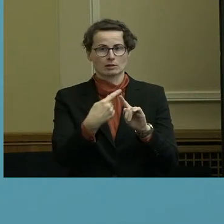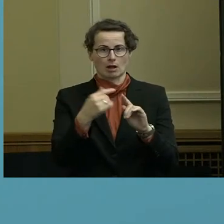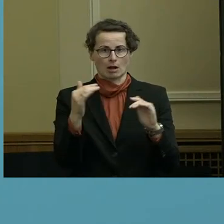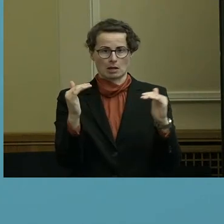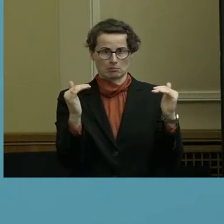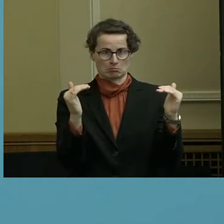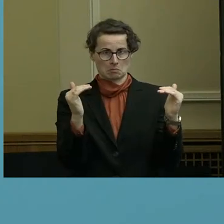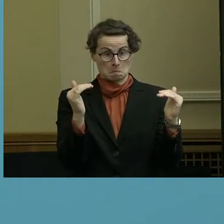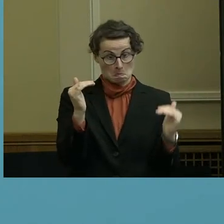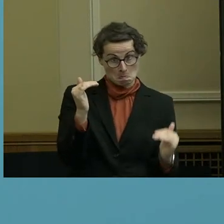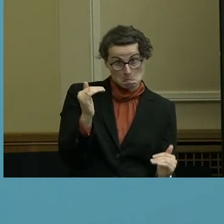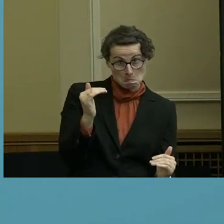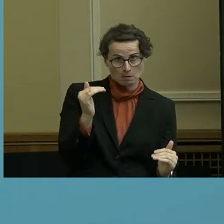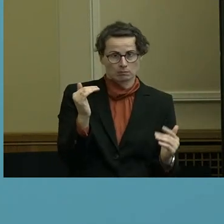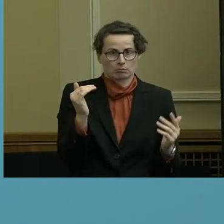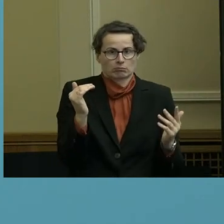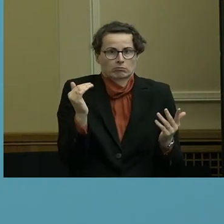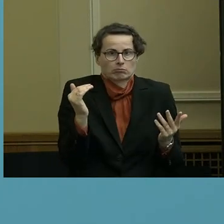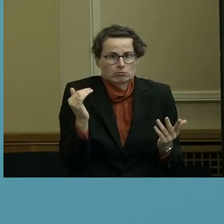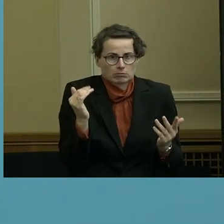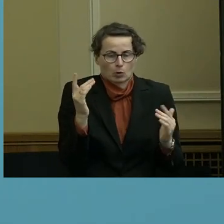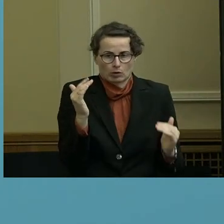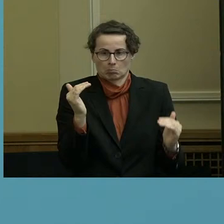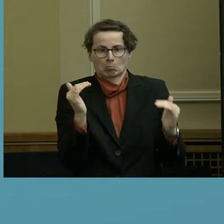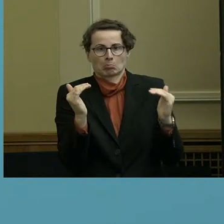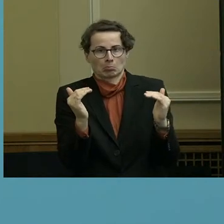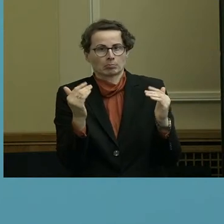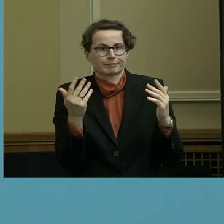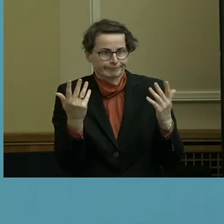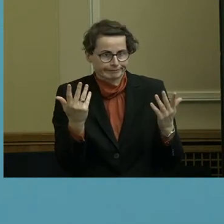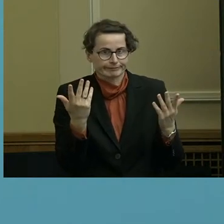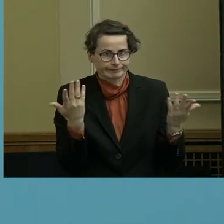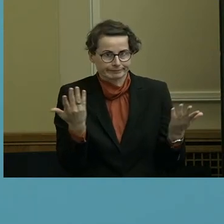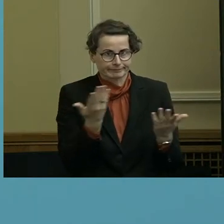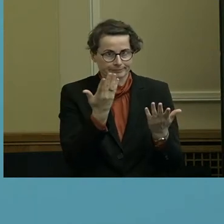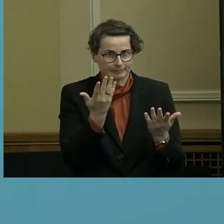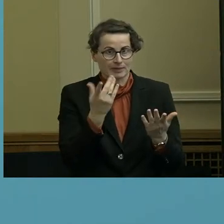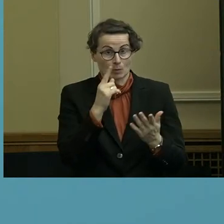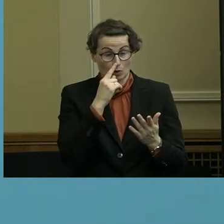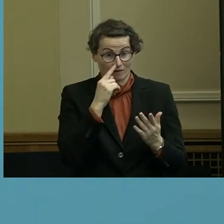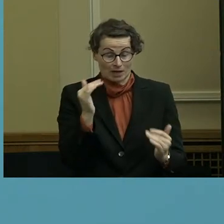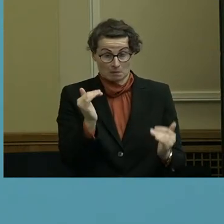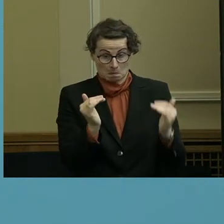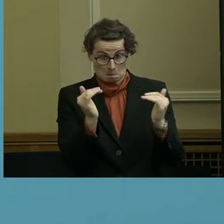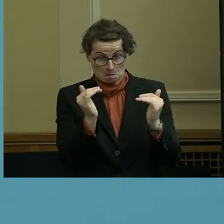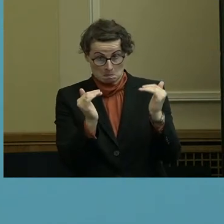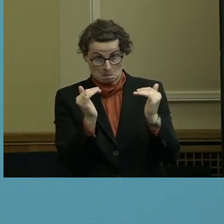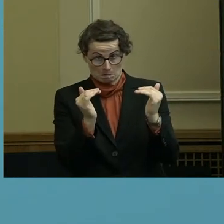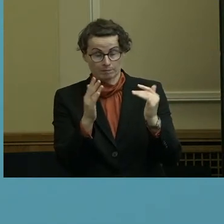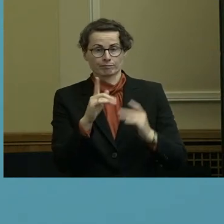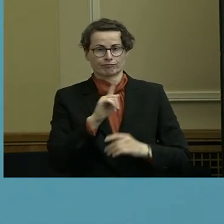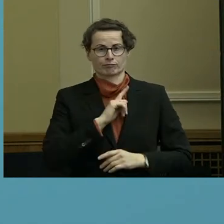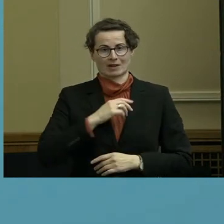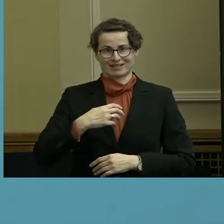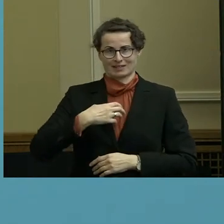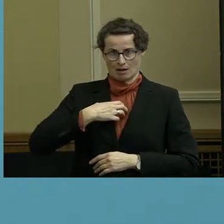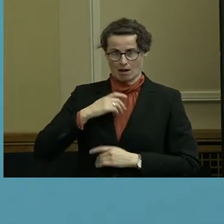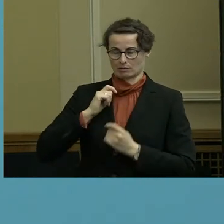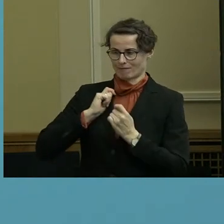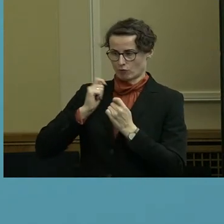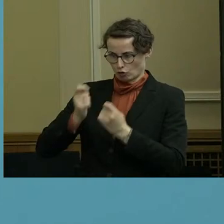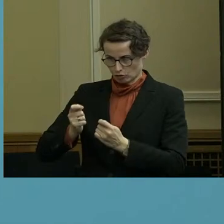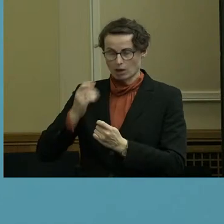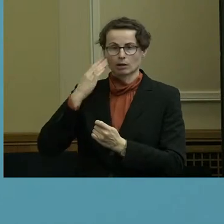Zahl gekommen ist, dann werde ich dem Senat entweder einen Vorschlag machen und sagen, ich empfehle ihm jetzt die